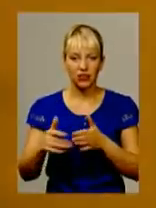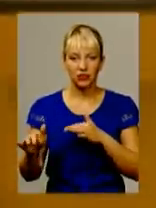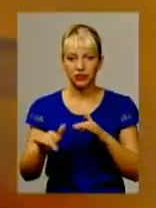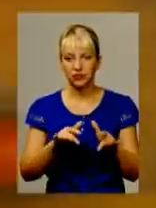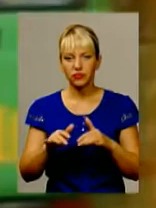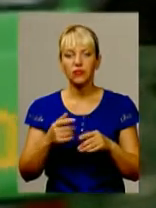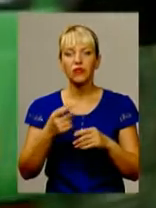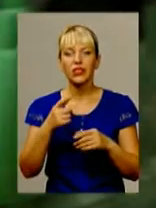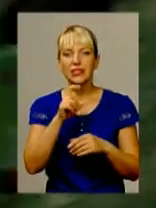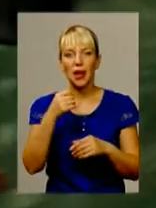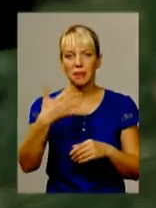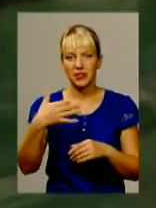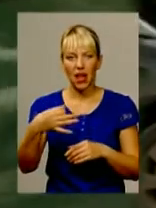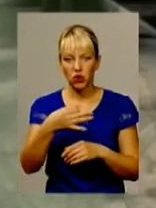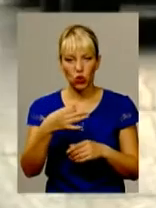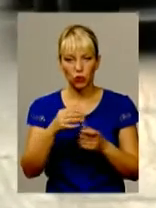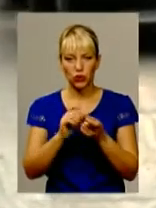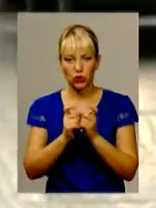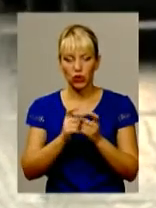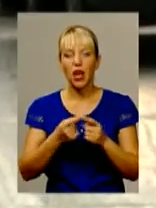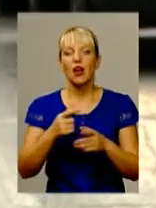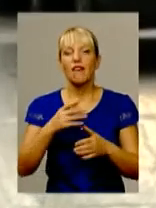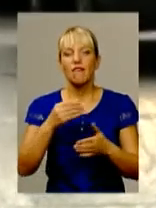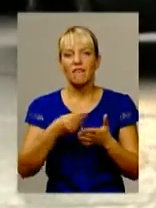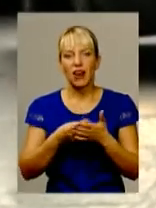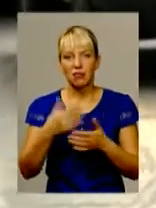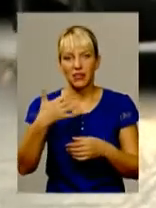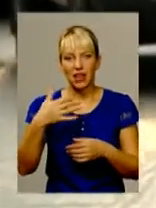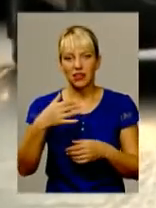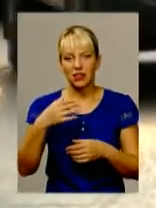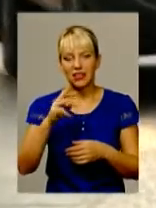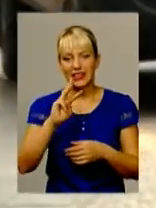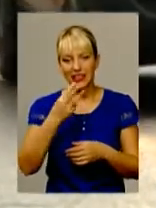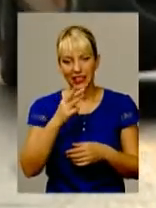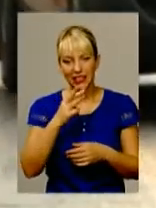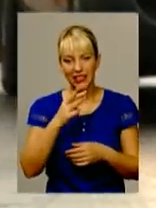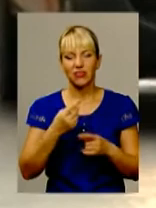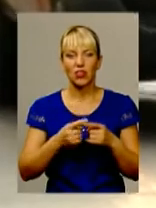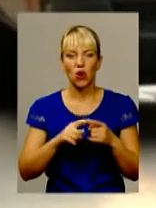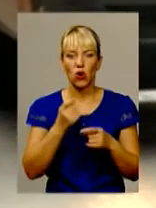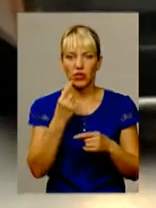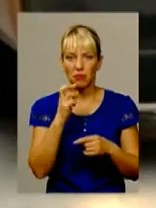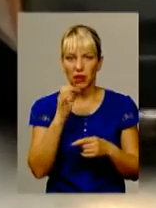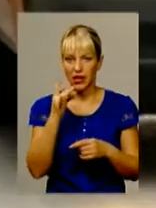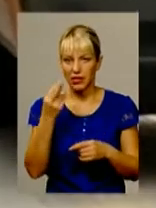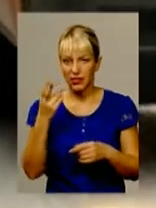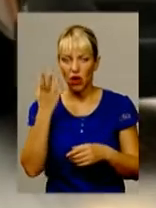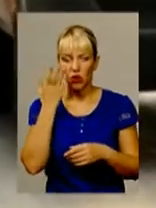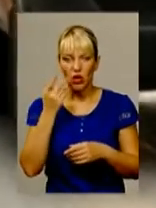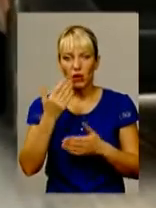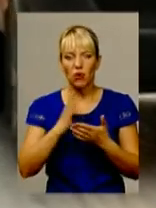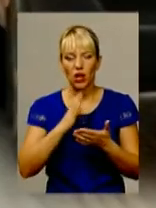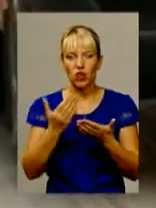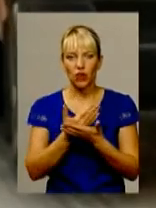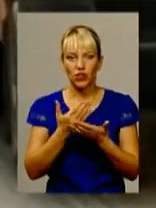копійок. Офіційно стало відомо, що вартість проїзду стане меншою на півгривні 11 вересня, коли новину опублікували на офіційному сайті